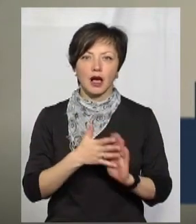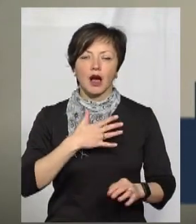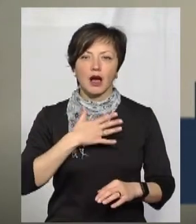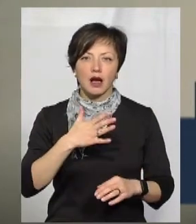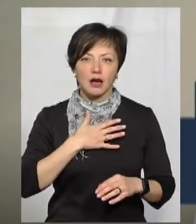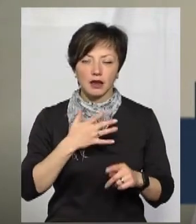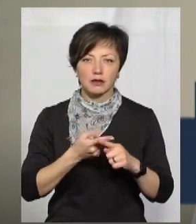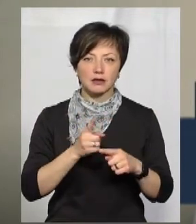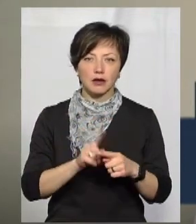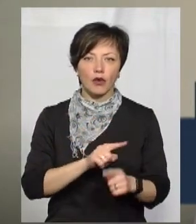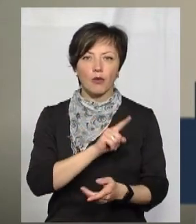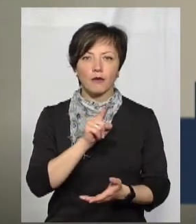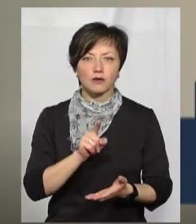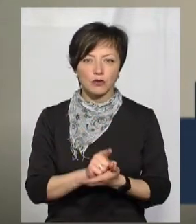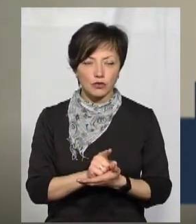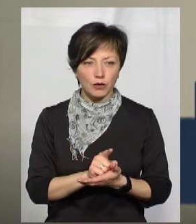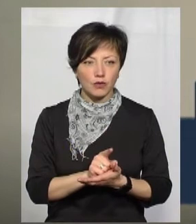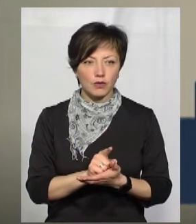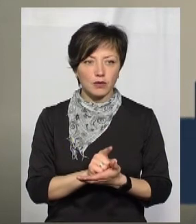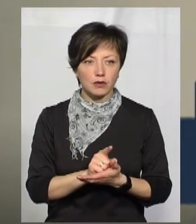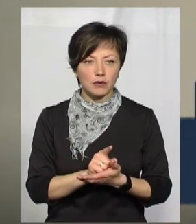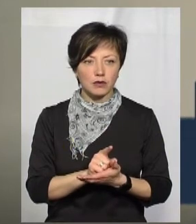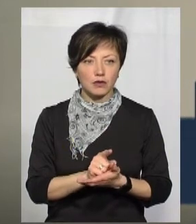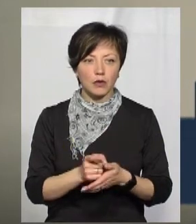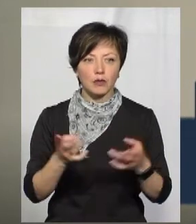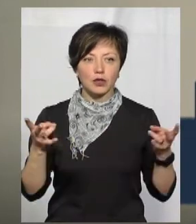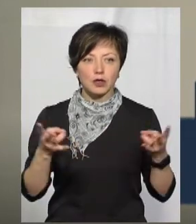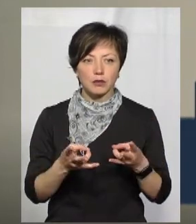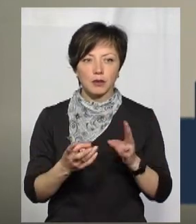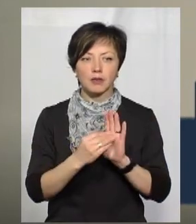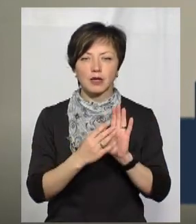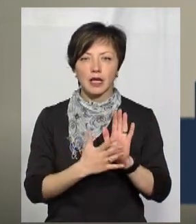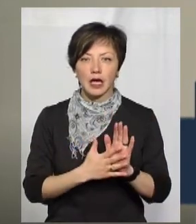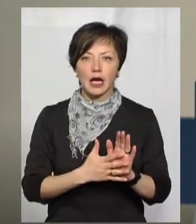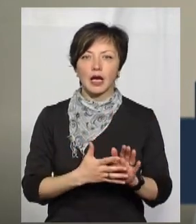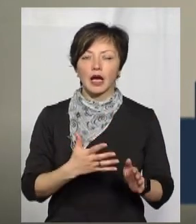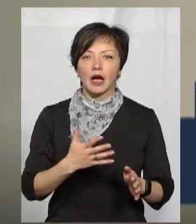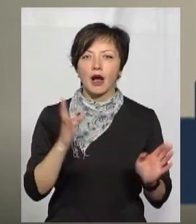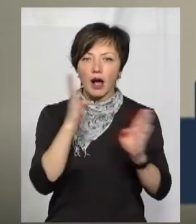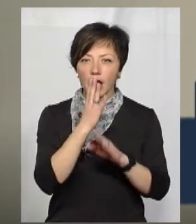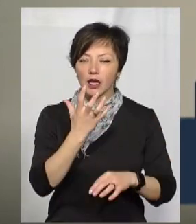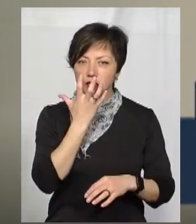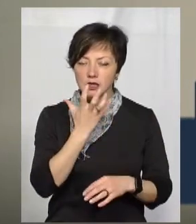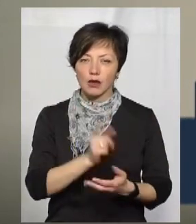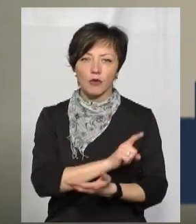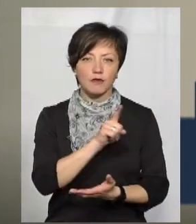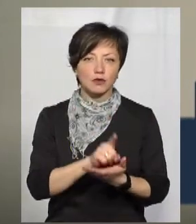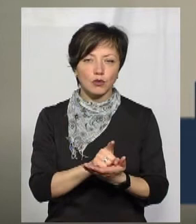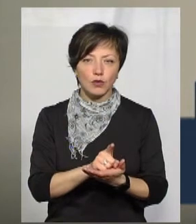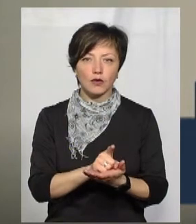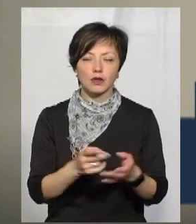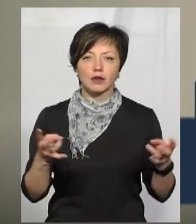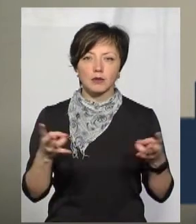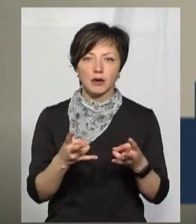-синдром, то обов'язково потрібно призначати кисень таким пацієнтам. Обов'язково